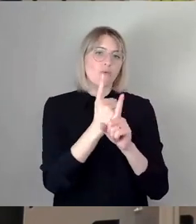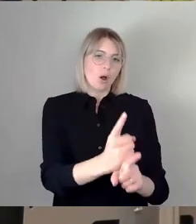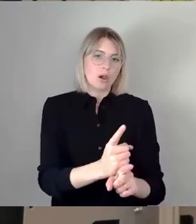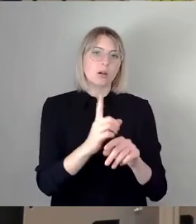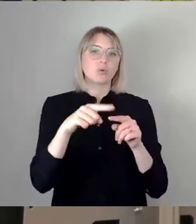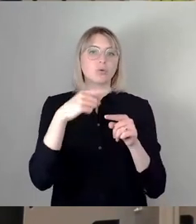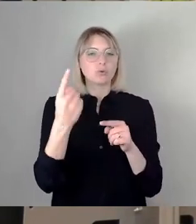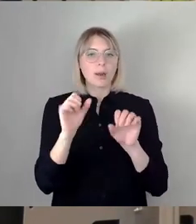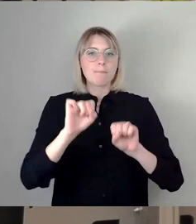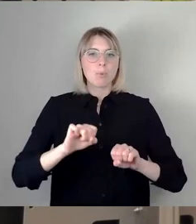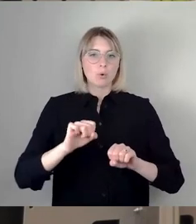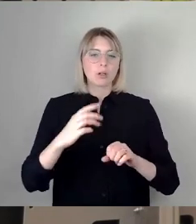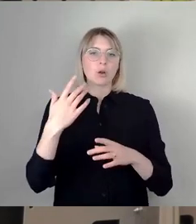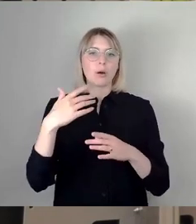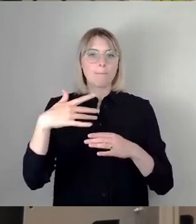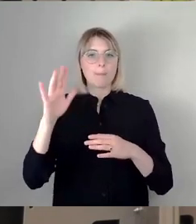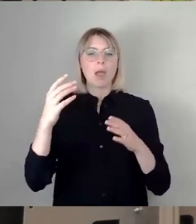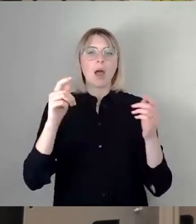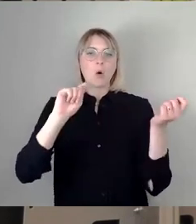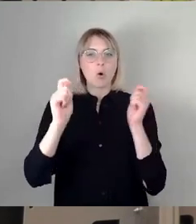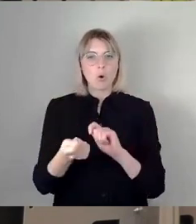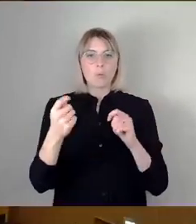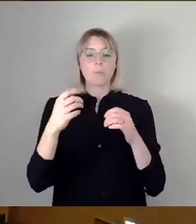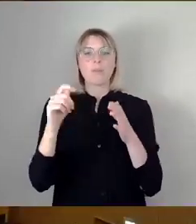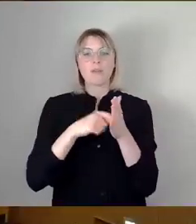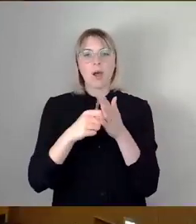eine größere Änderung der Wahlwerbesatzung anzugehen. Danke.